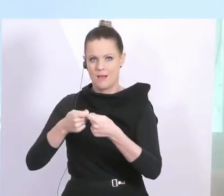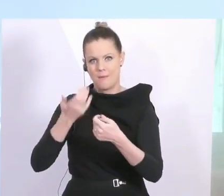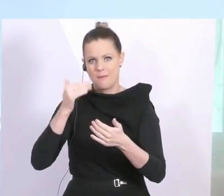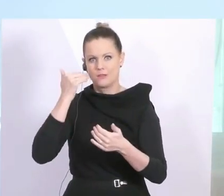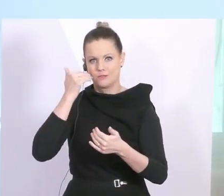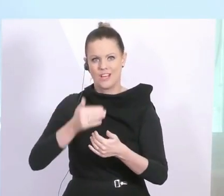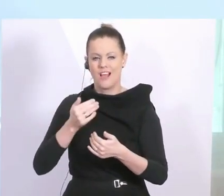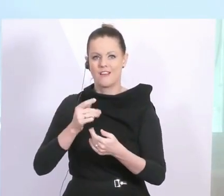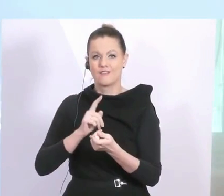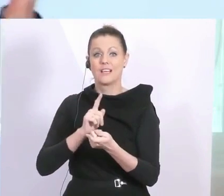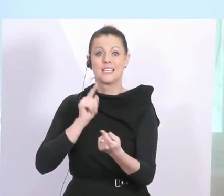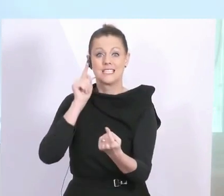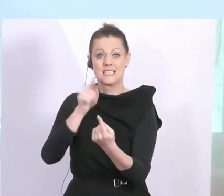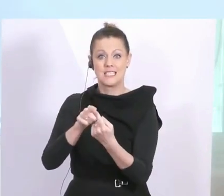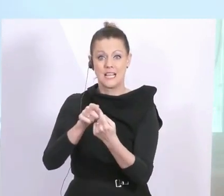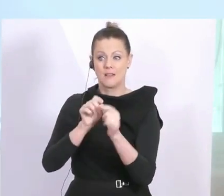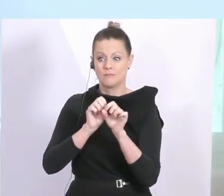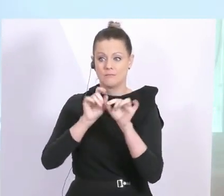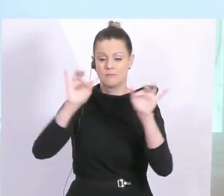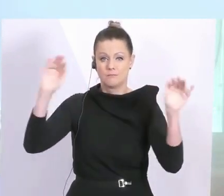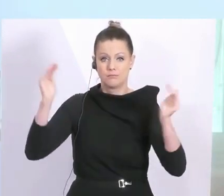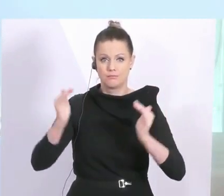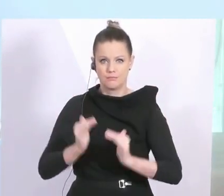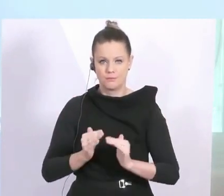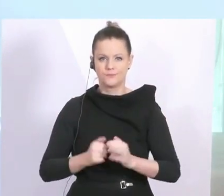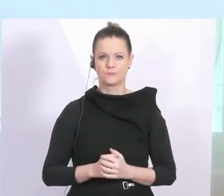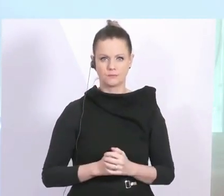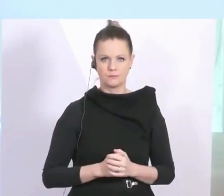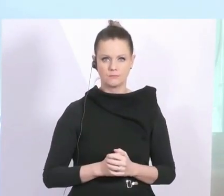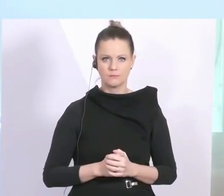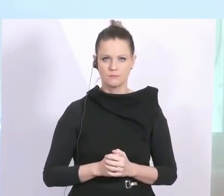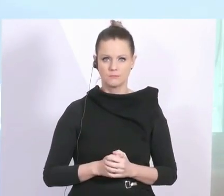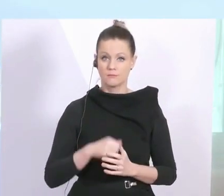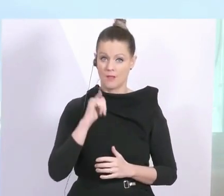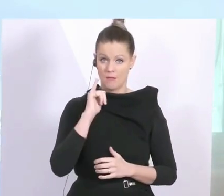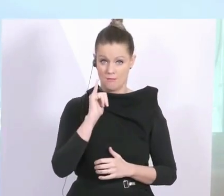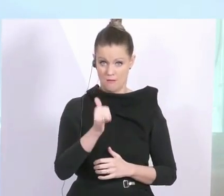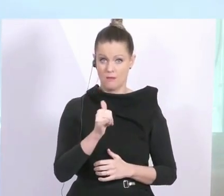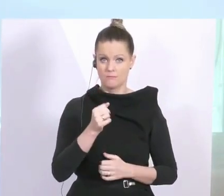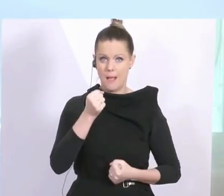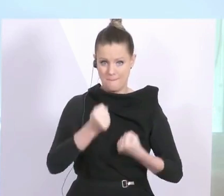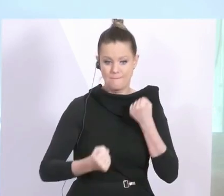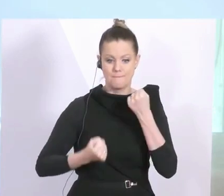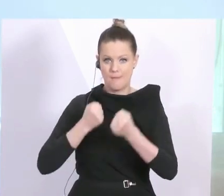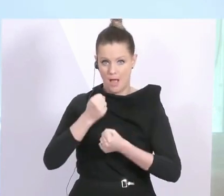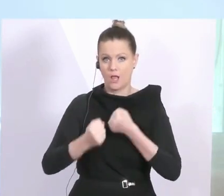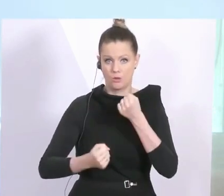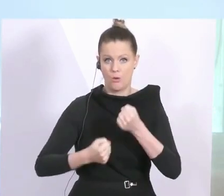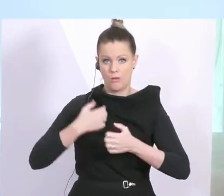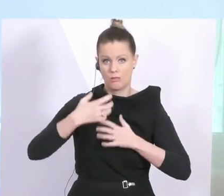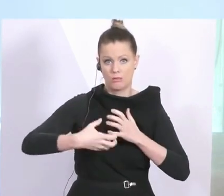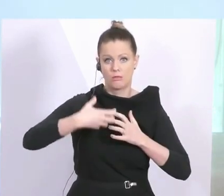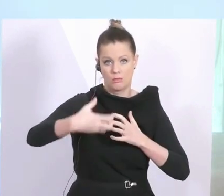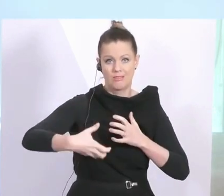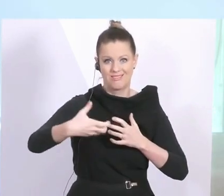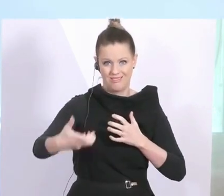reduzieren. Ja, es ist ein Marathon, aber wenn wir das Bild sehen mit der exponentiellen Wachstumskurve,